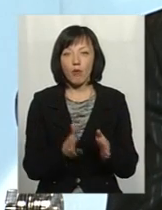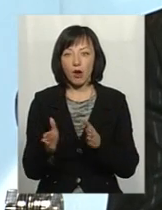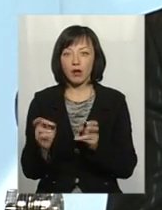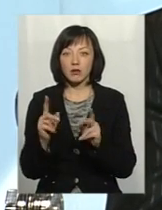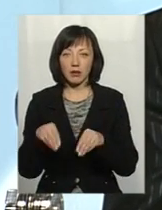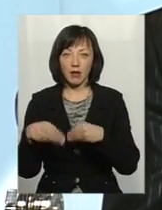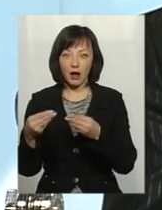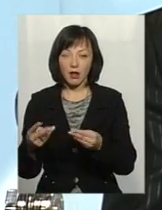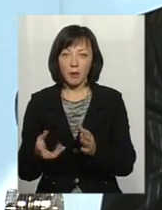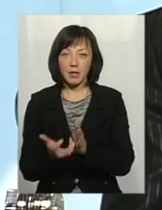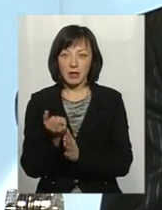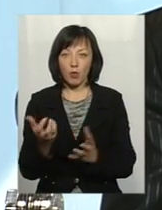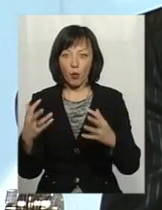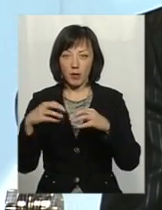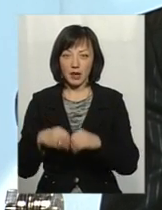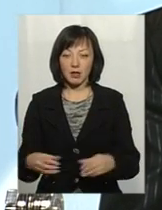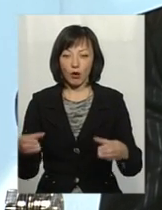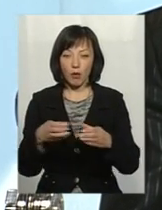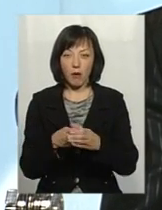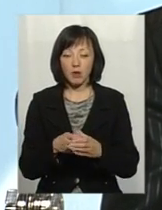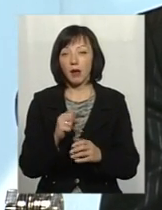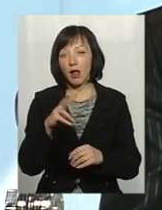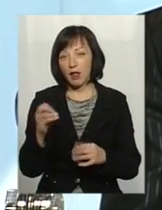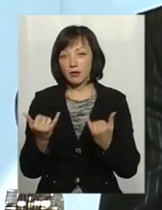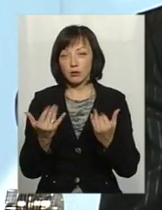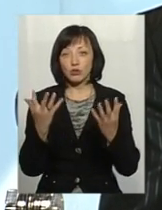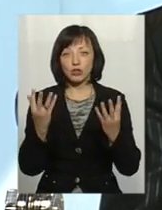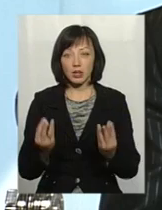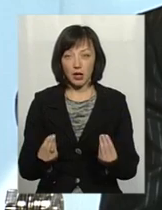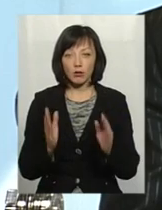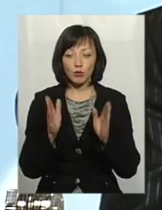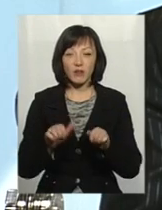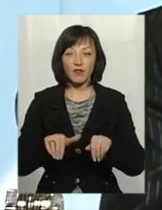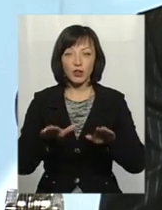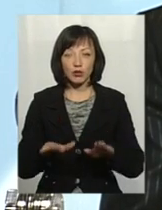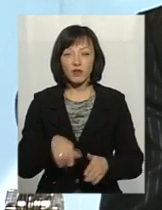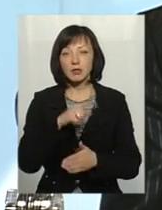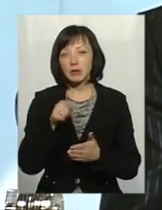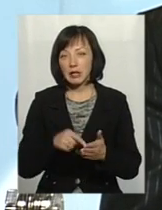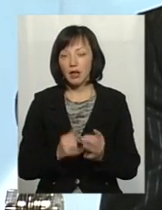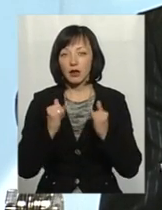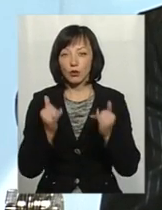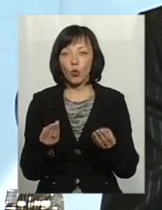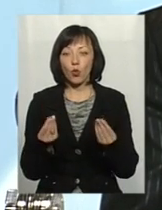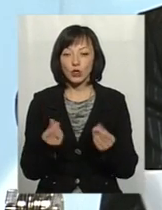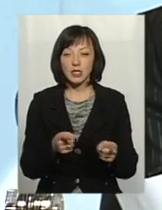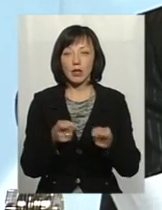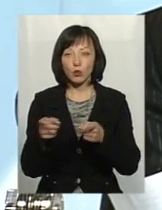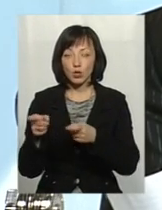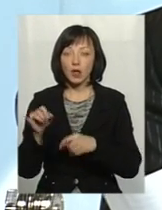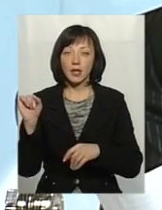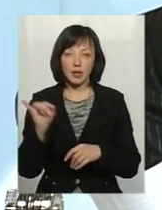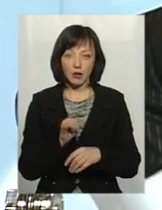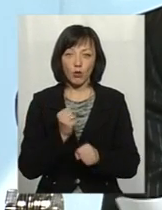які надані на підтримку об'єднаних терактаріальних громад. Але на сьогоднішній день буде вирішуватись питання для того, щоб кошти залучати і